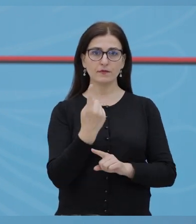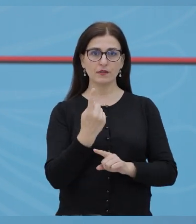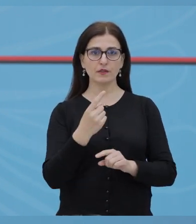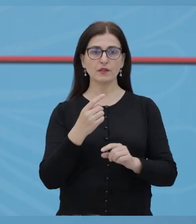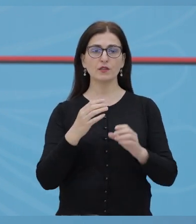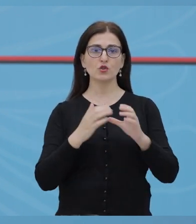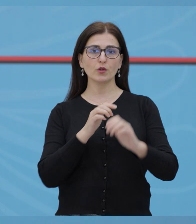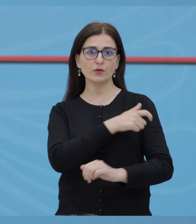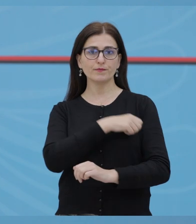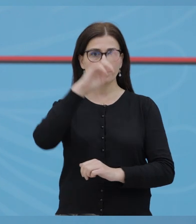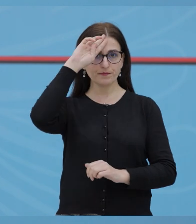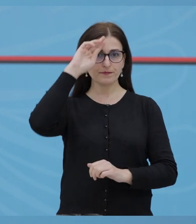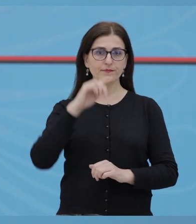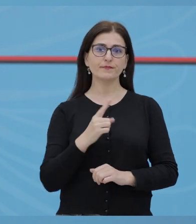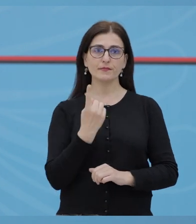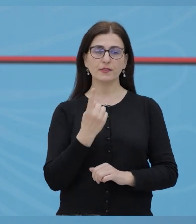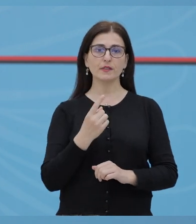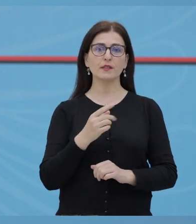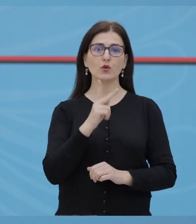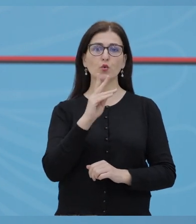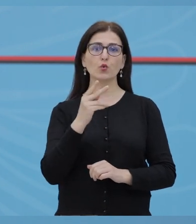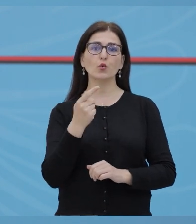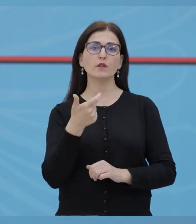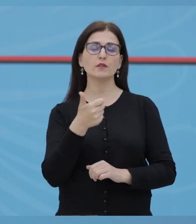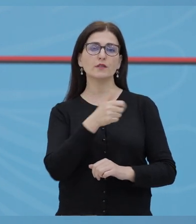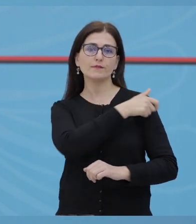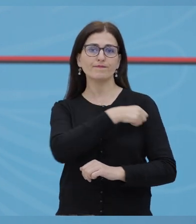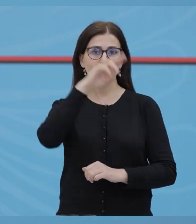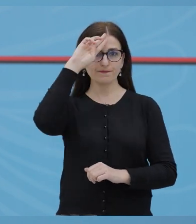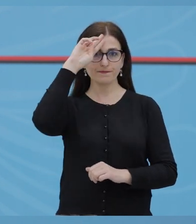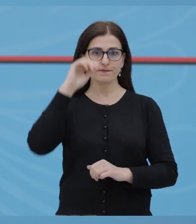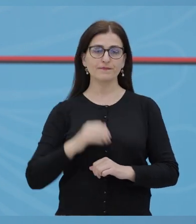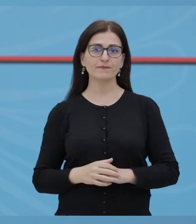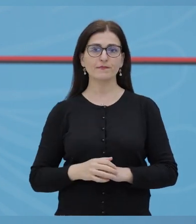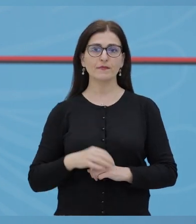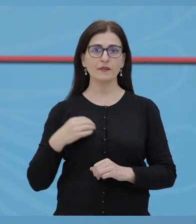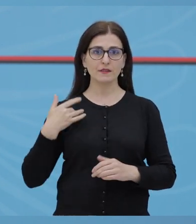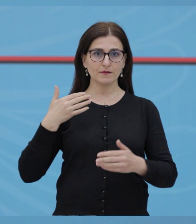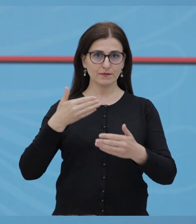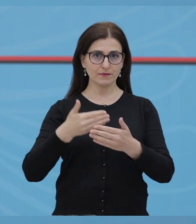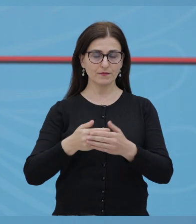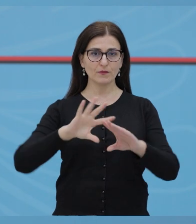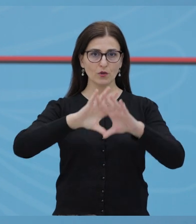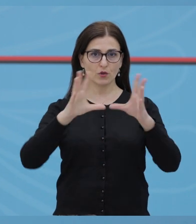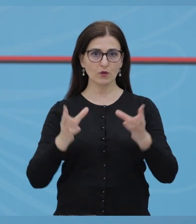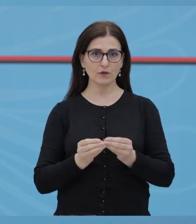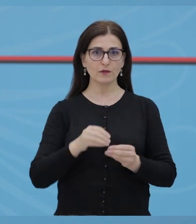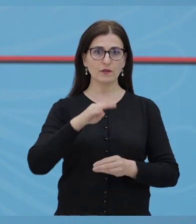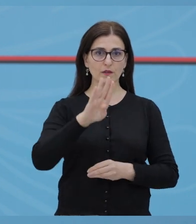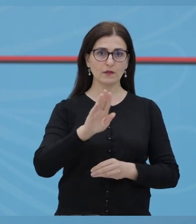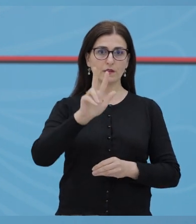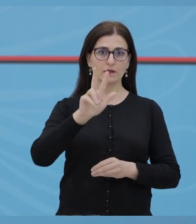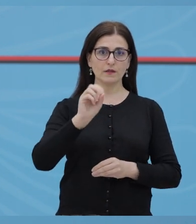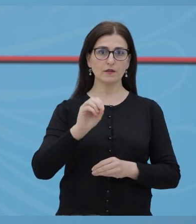tiranës, një rast personel shëndetësor në shkodrë dhe një rast personel shëndetësor në kukës. Dheri në këto momente janë